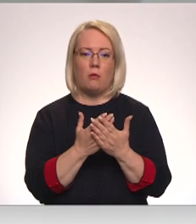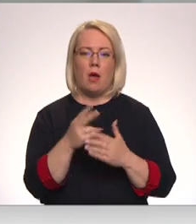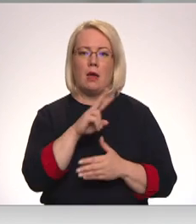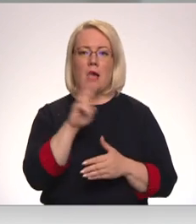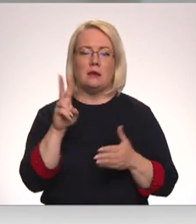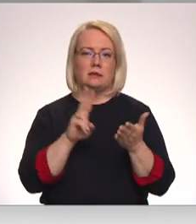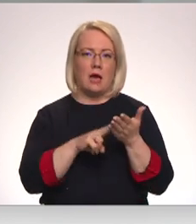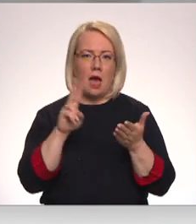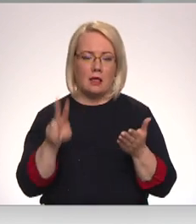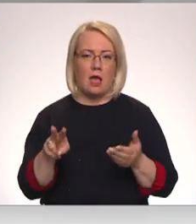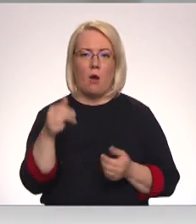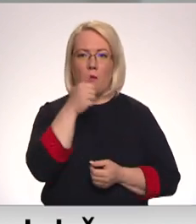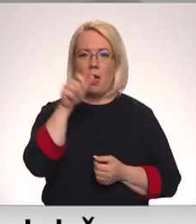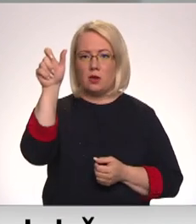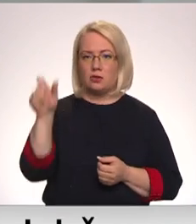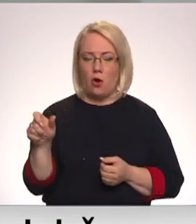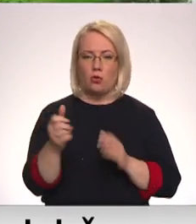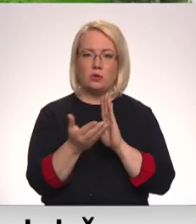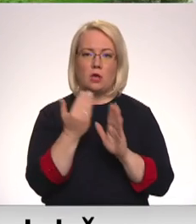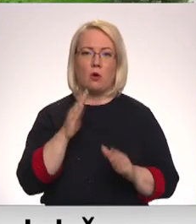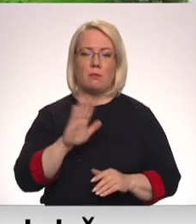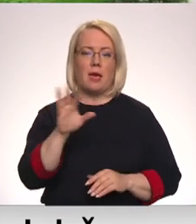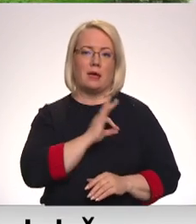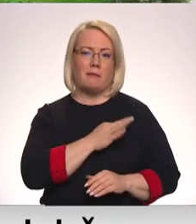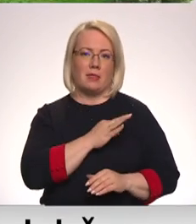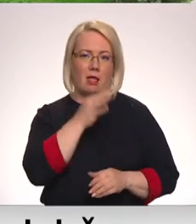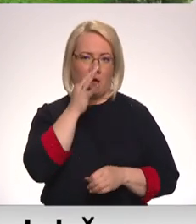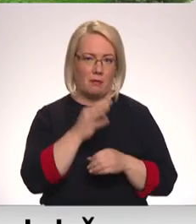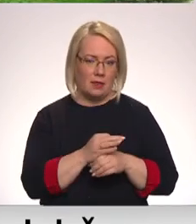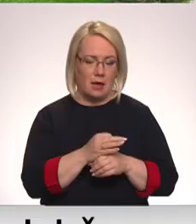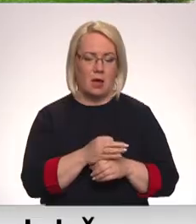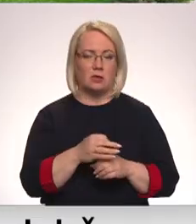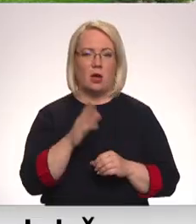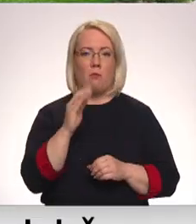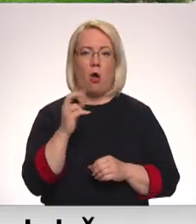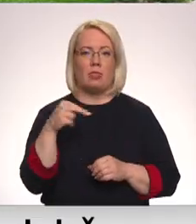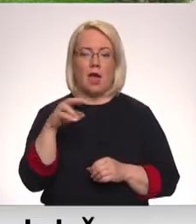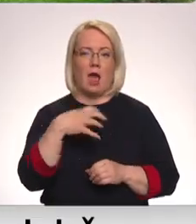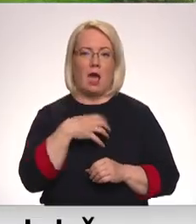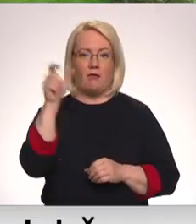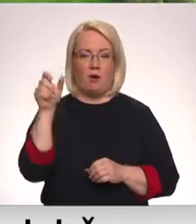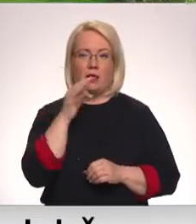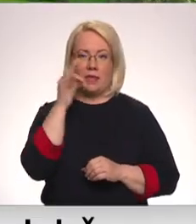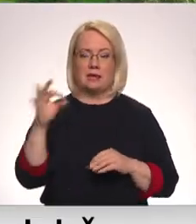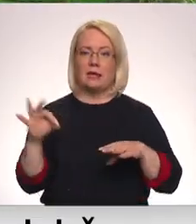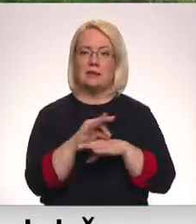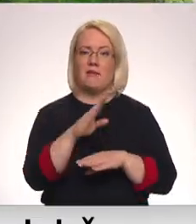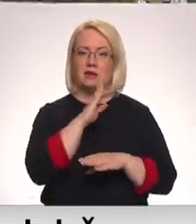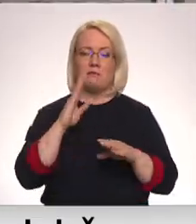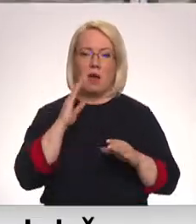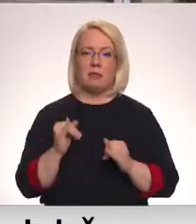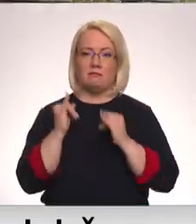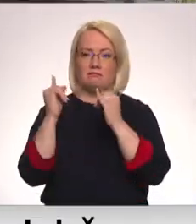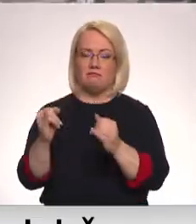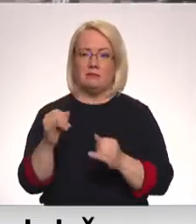ļauj personas sākt pie kriminālu atbildības. Bondurā advokāts skaidroja, ka savulaik Bondurā sievas māti uzdāvinājas savai meitai